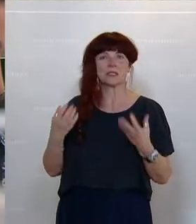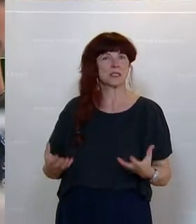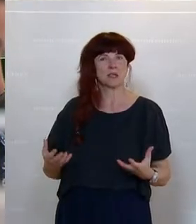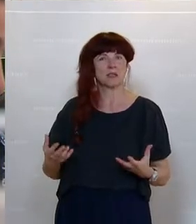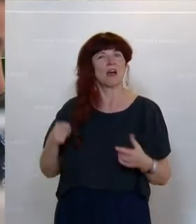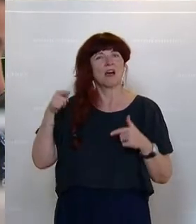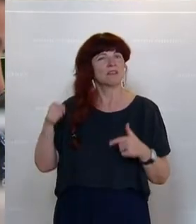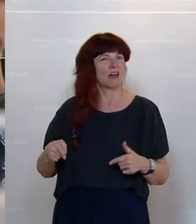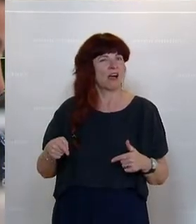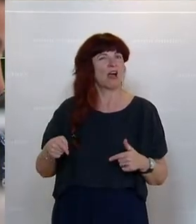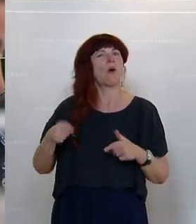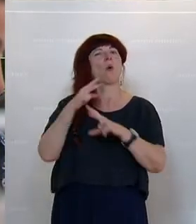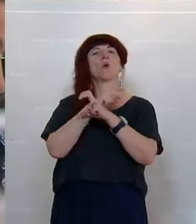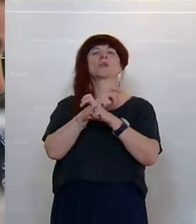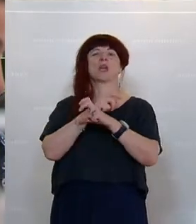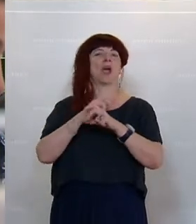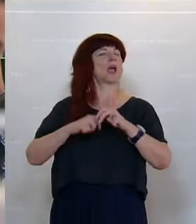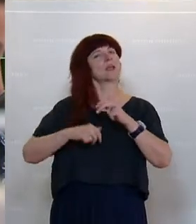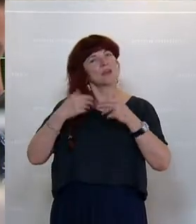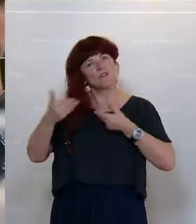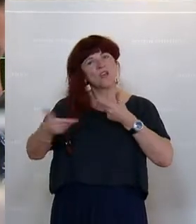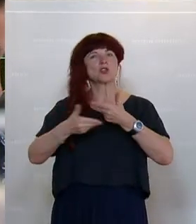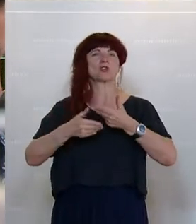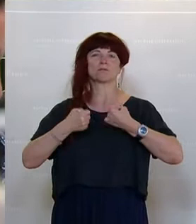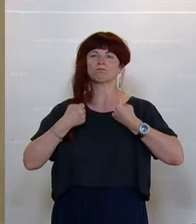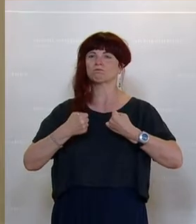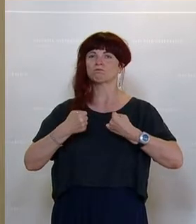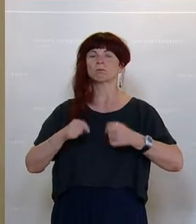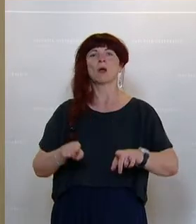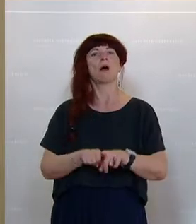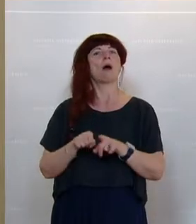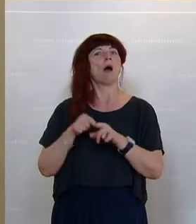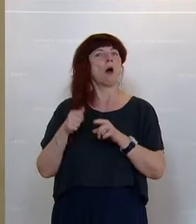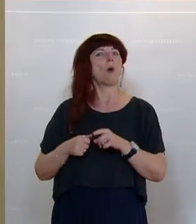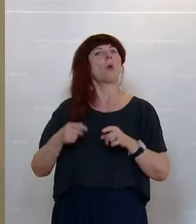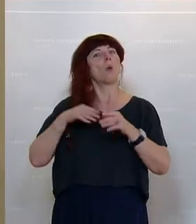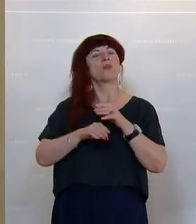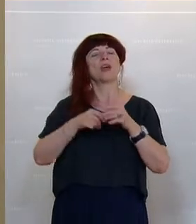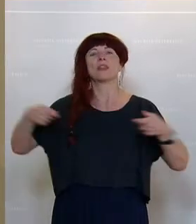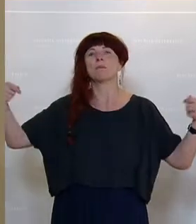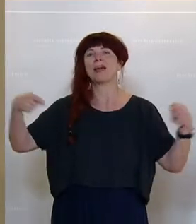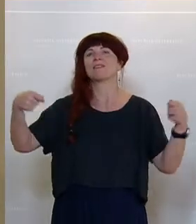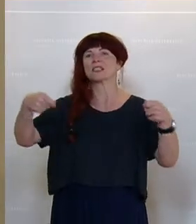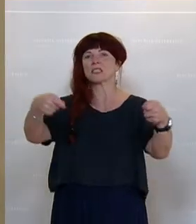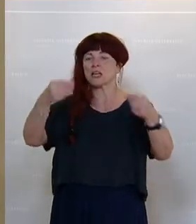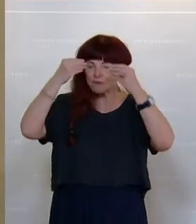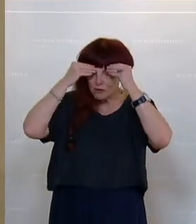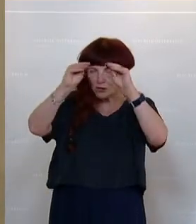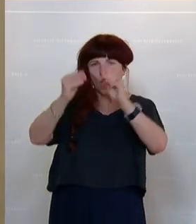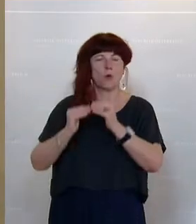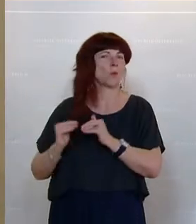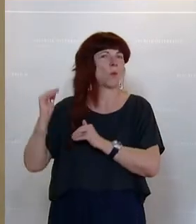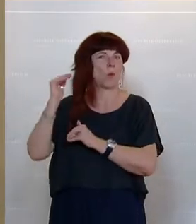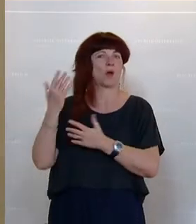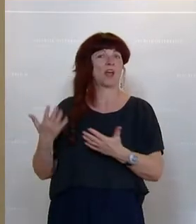prosperiert, dass das Vertrauen in die Wirtschaft groß ist, dass die Unternehmer investieren. Wir sind aufgrund der